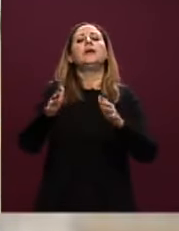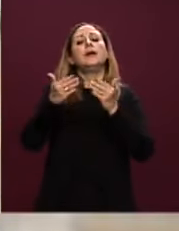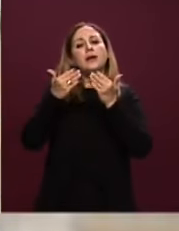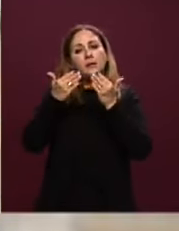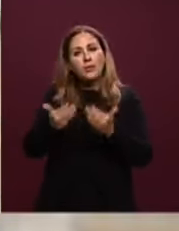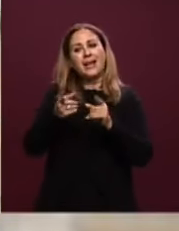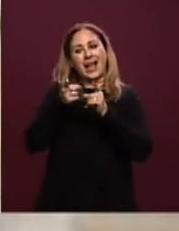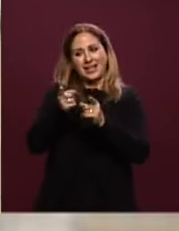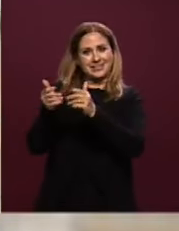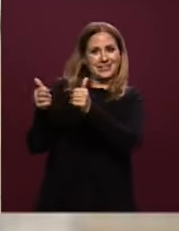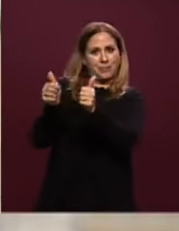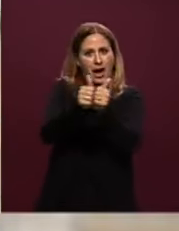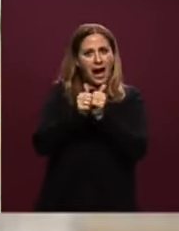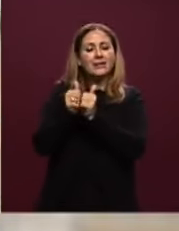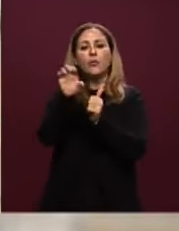europei. Grazie.